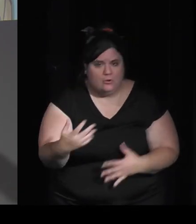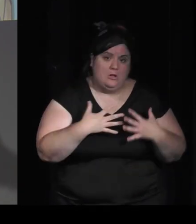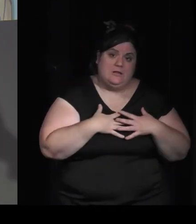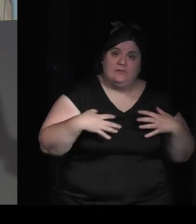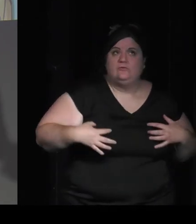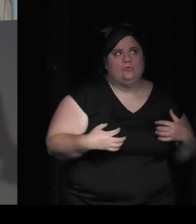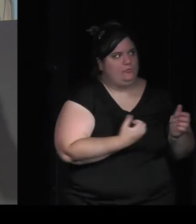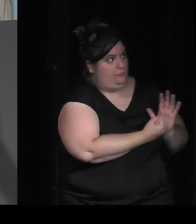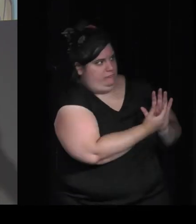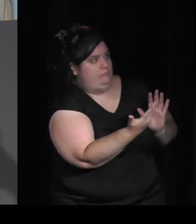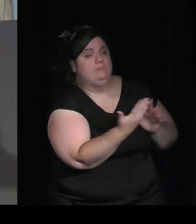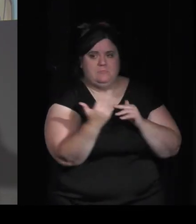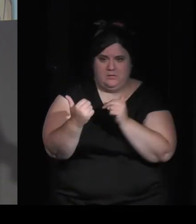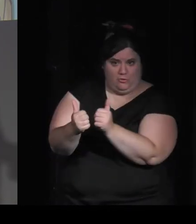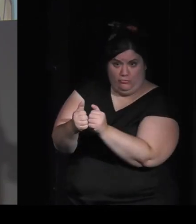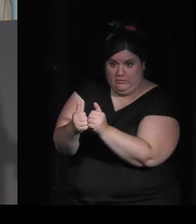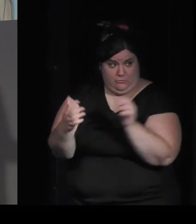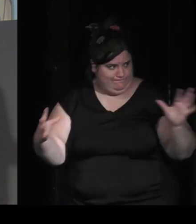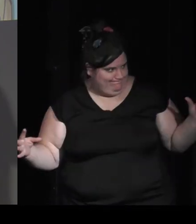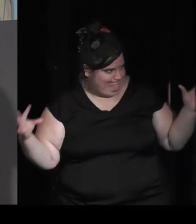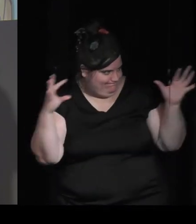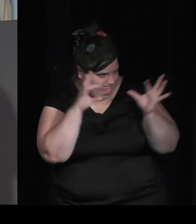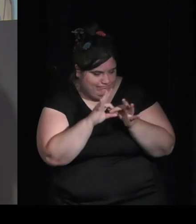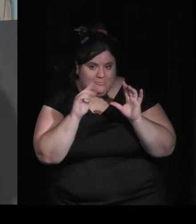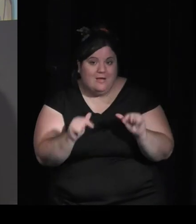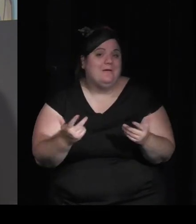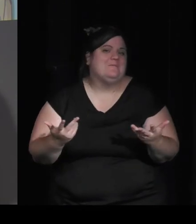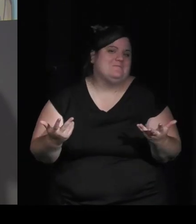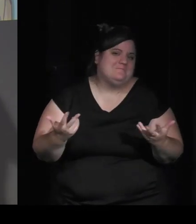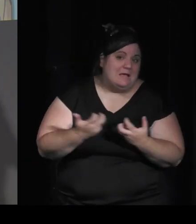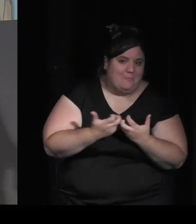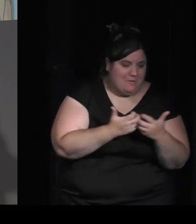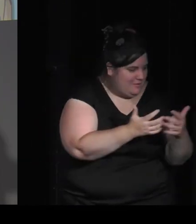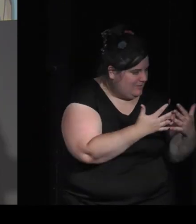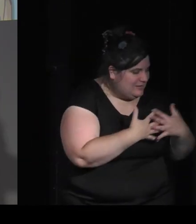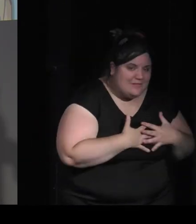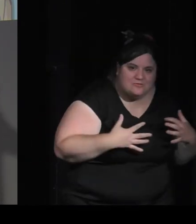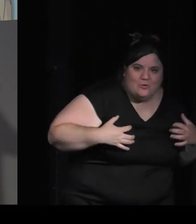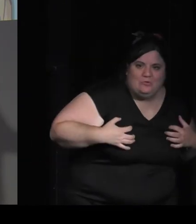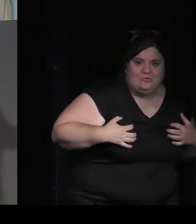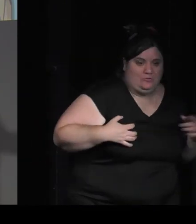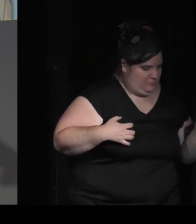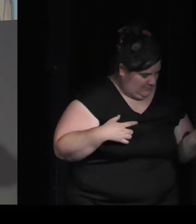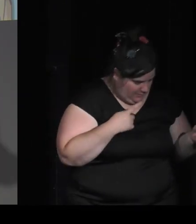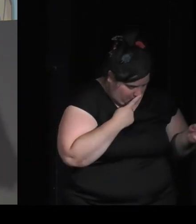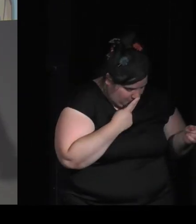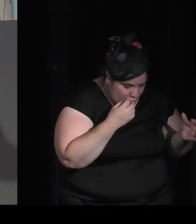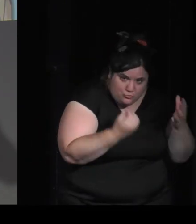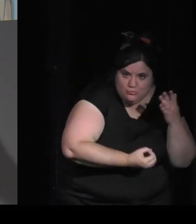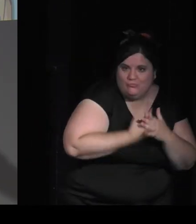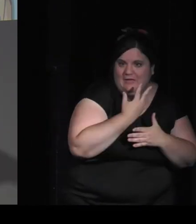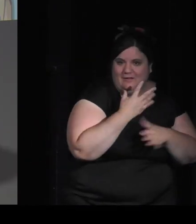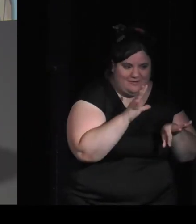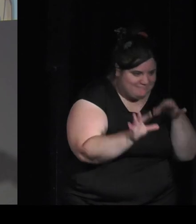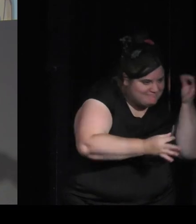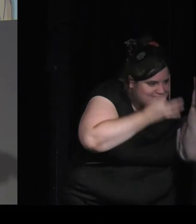vidéo un exemple simple c'est que la science utilise souvent le jeu pour illustrer ses avancées notamment les